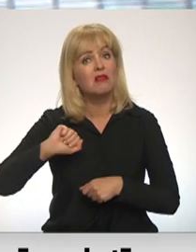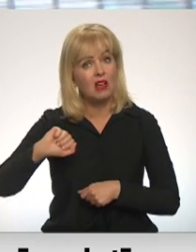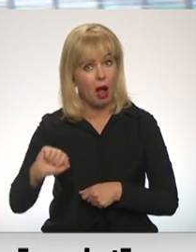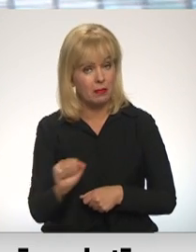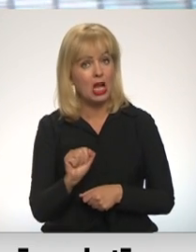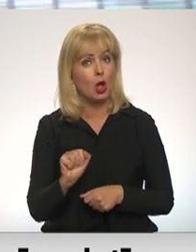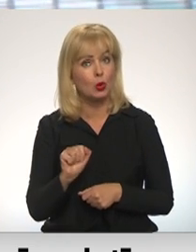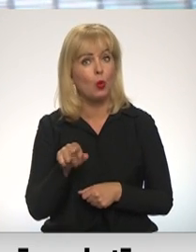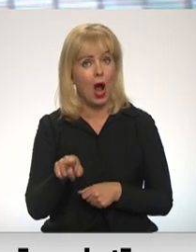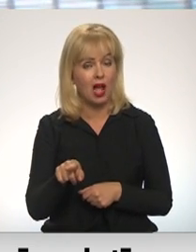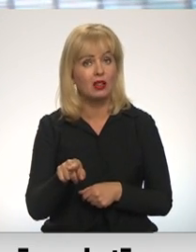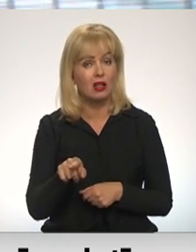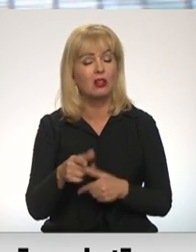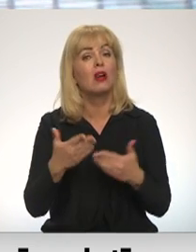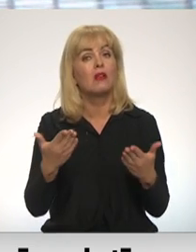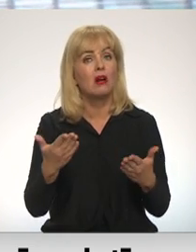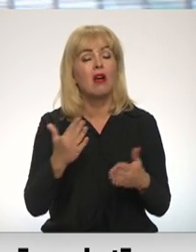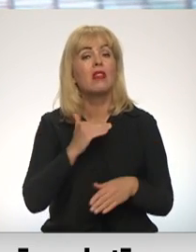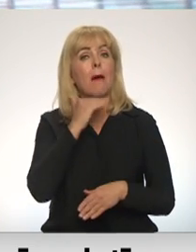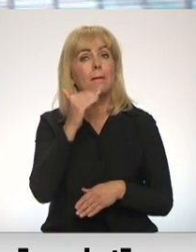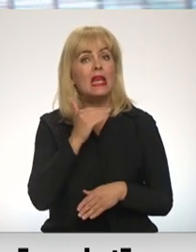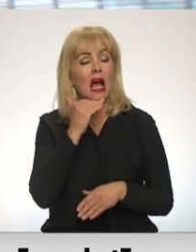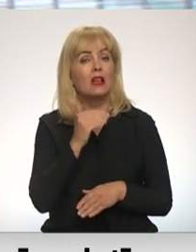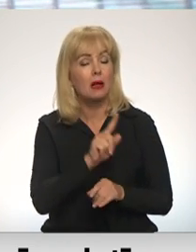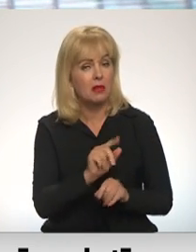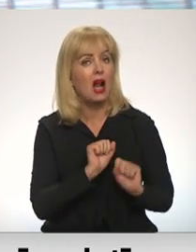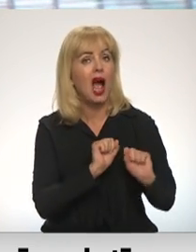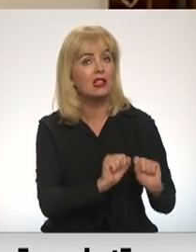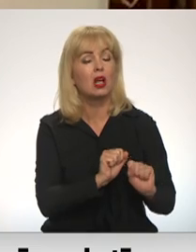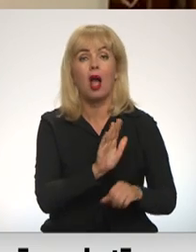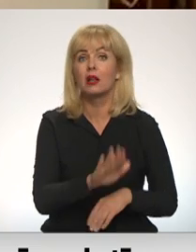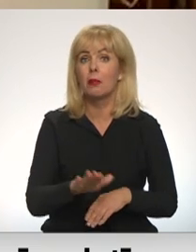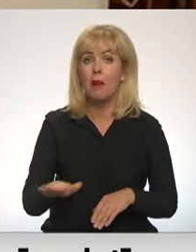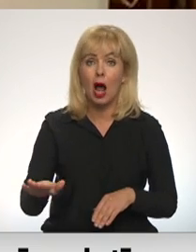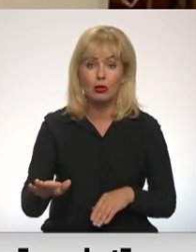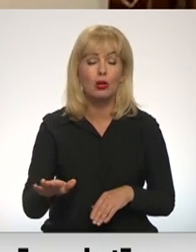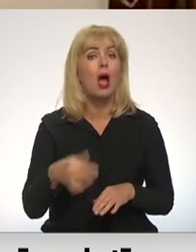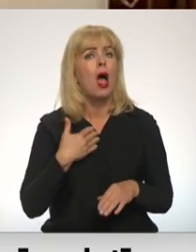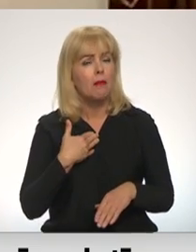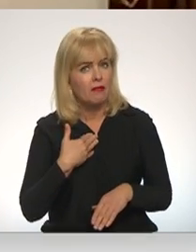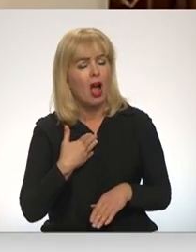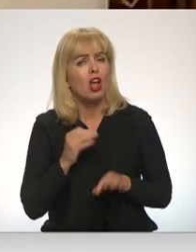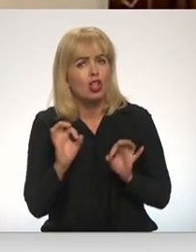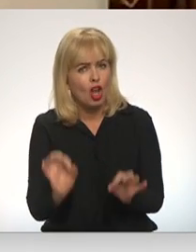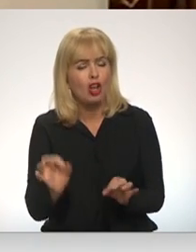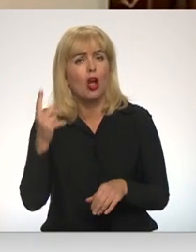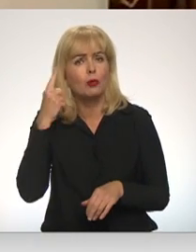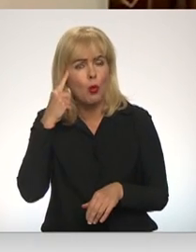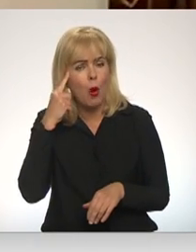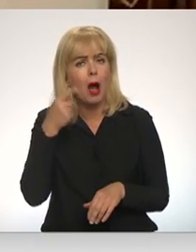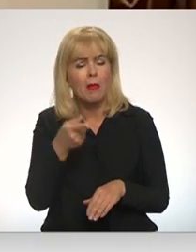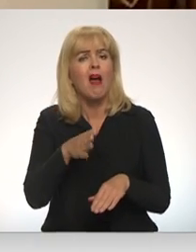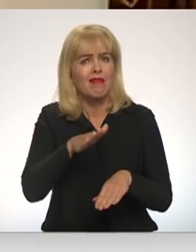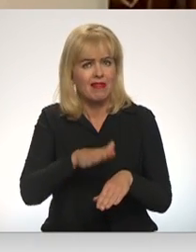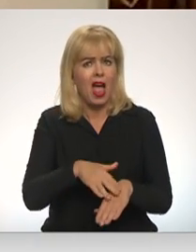lūk nepietiekami aizsargā bērnus. Vai mēs patiešam domājam, ka tikai dēļ